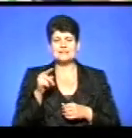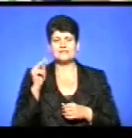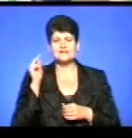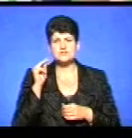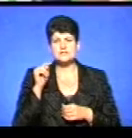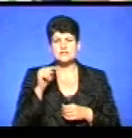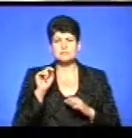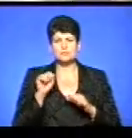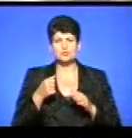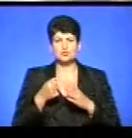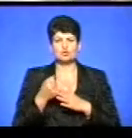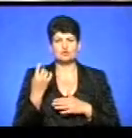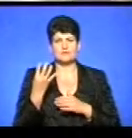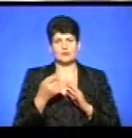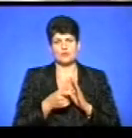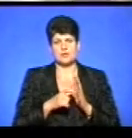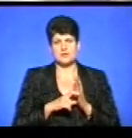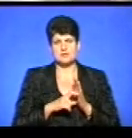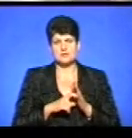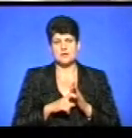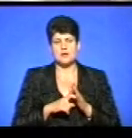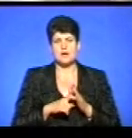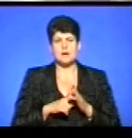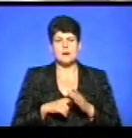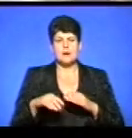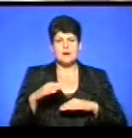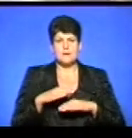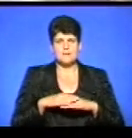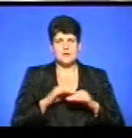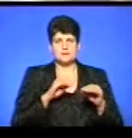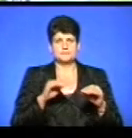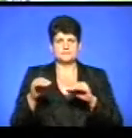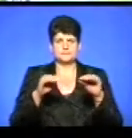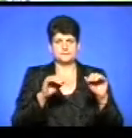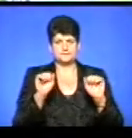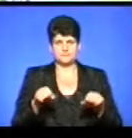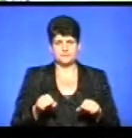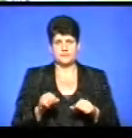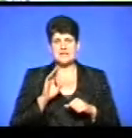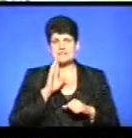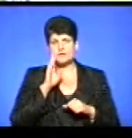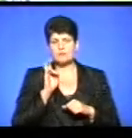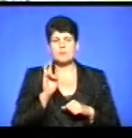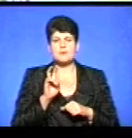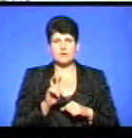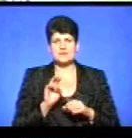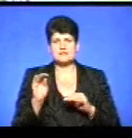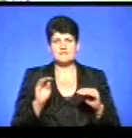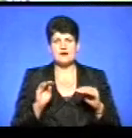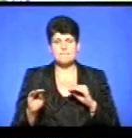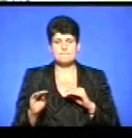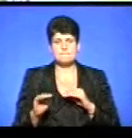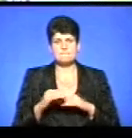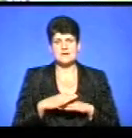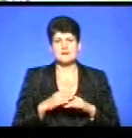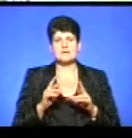школярі зможуть до 4 класу. Парти мобільні, розповідає вчителька Крістіна Мазур. Зранку ми приходимо і виставляємо парти, як